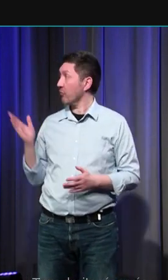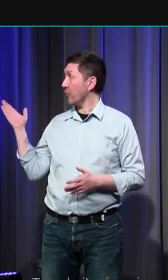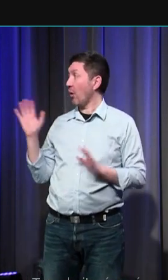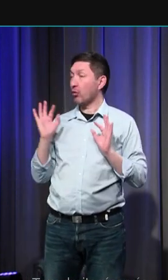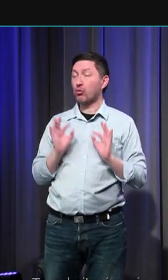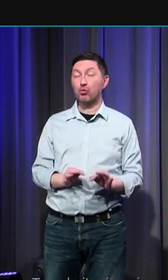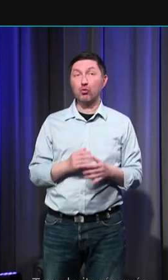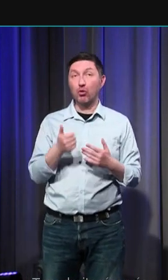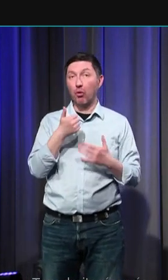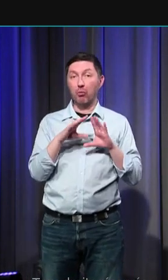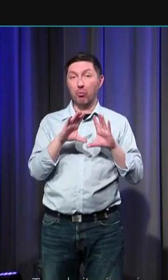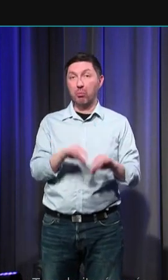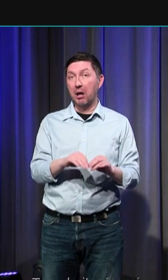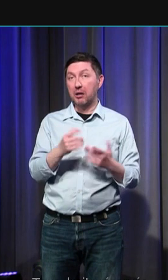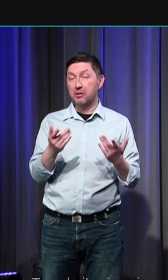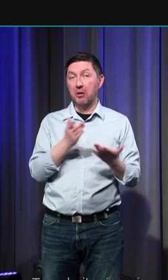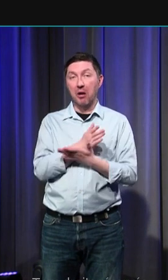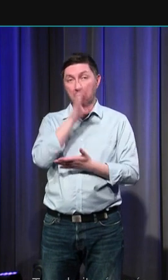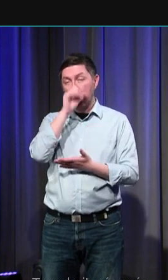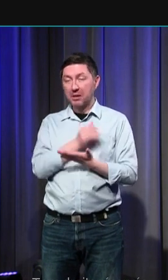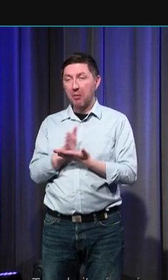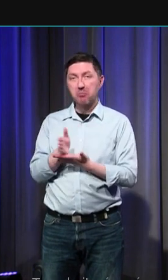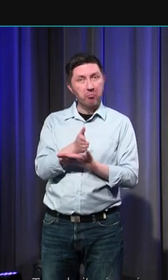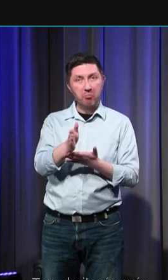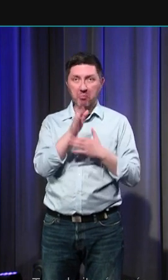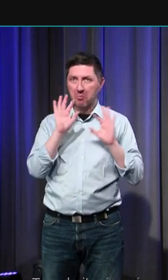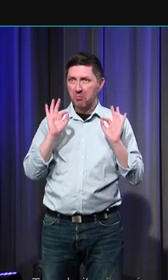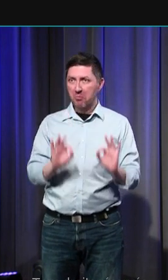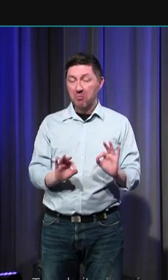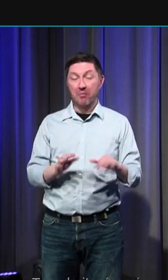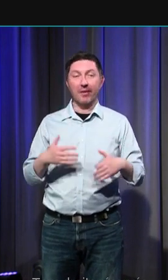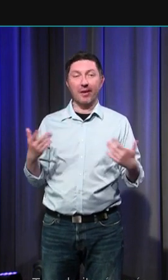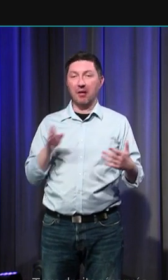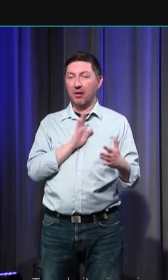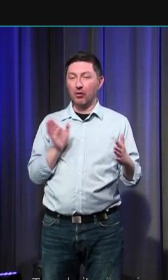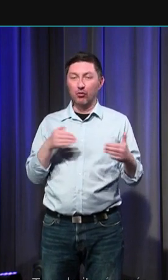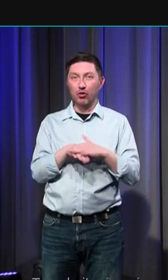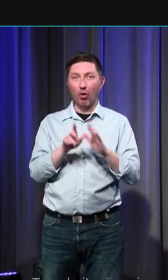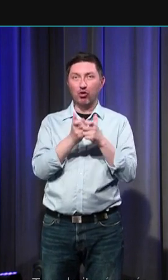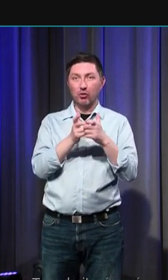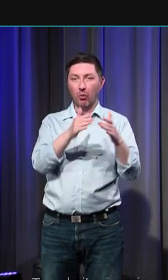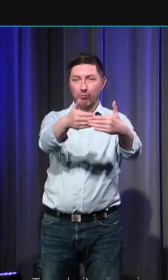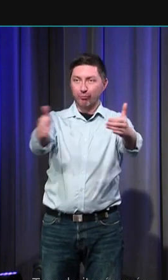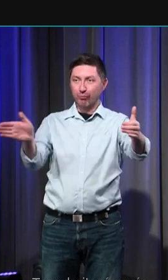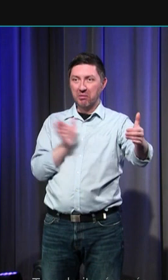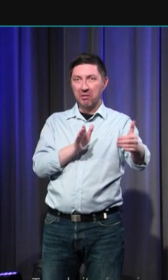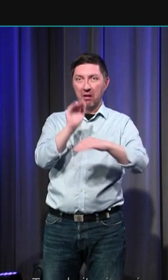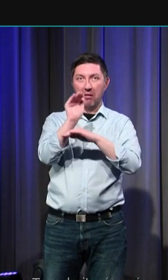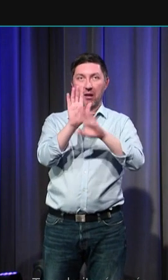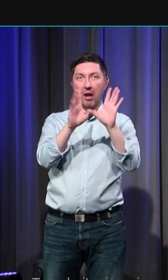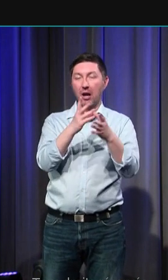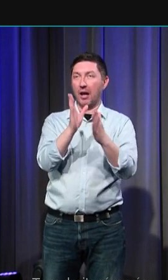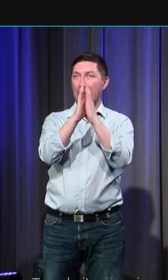oblitéré au 12e siècle qui nous ont permis d'avoir accès à ce probable rituel de façon très précoce